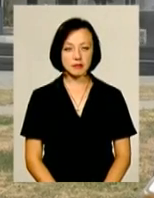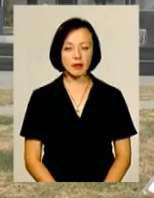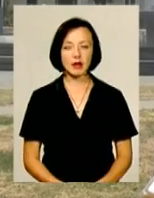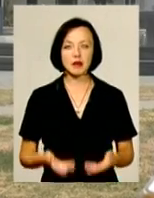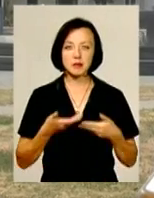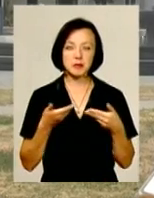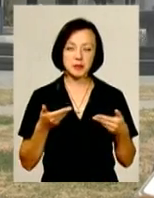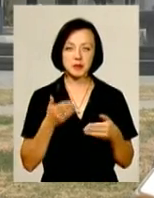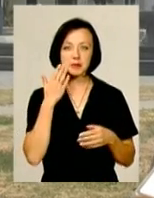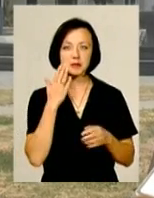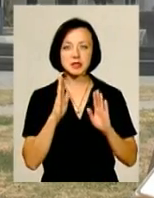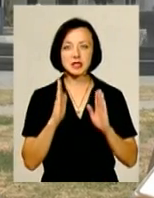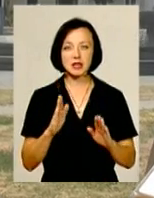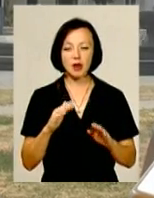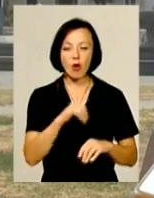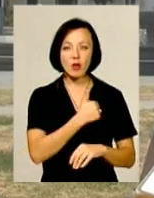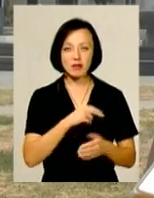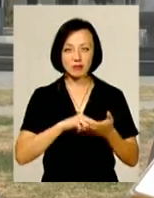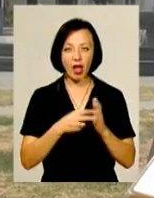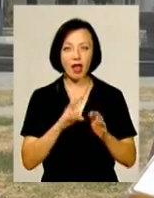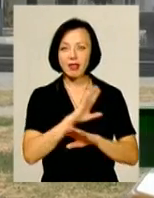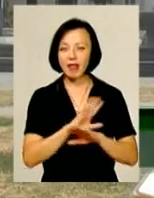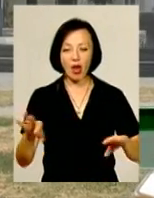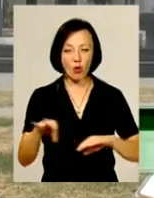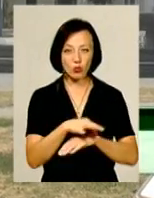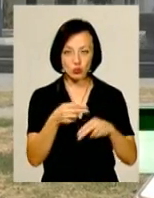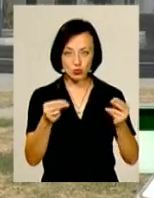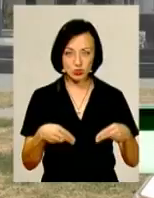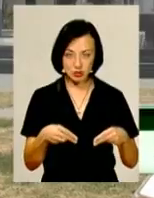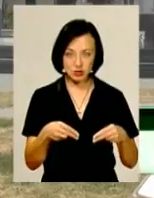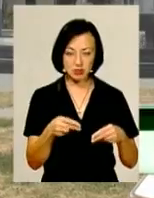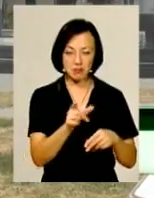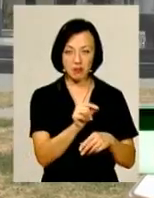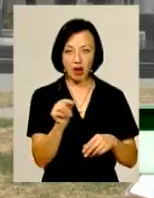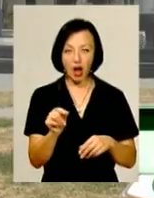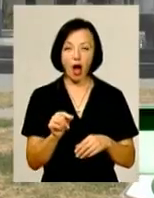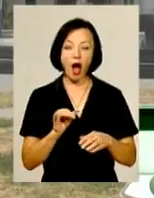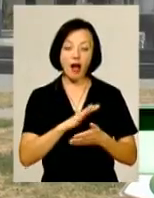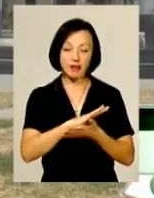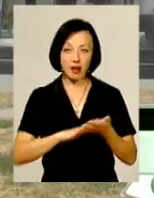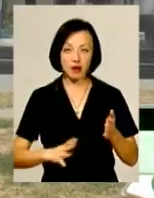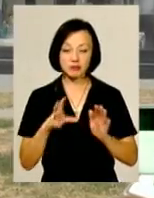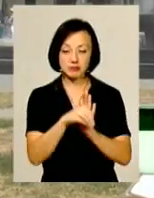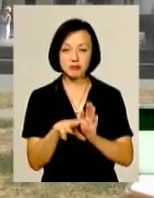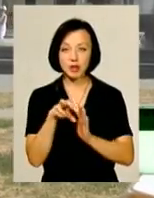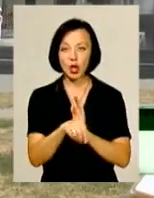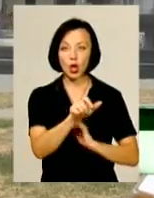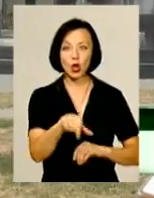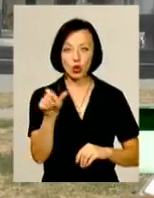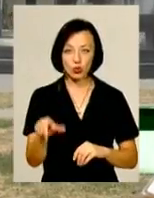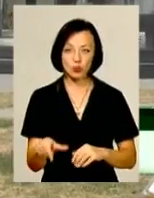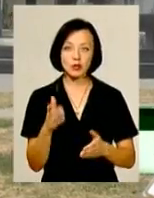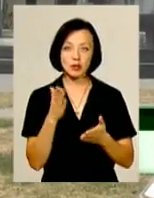Орієнтувалися спочатку тільки на неодружених, але вже чим ближче до початку. І в ході самого курсу до нас також приєднувалися люди, які вже є в